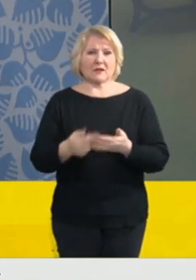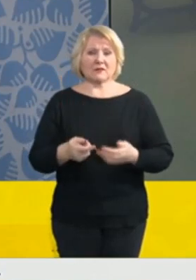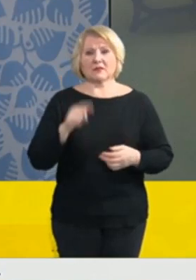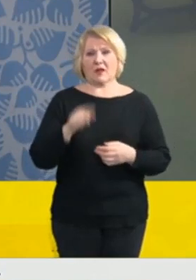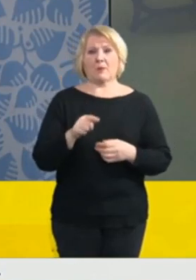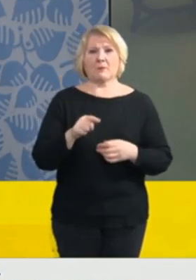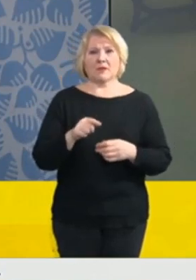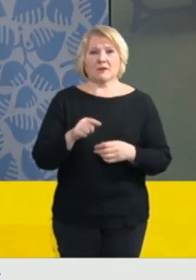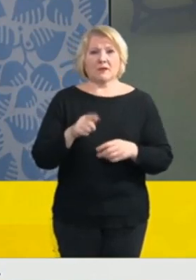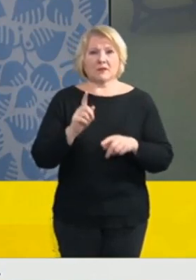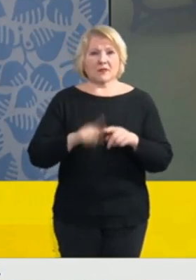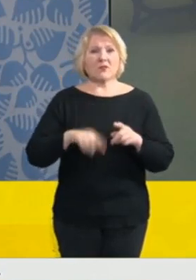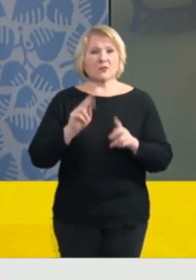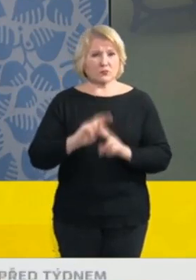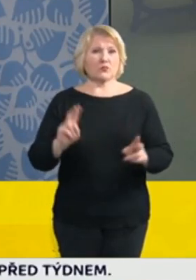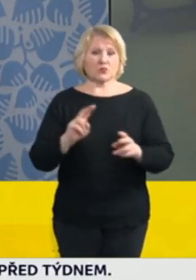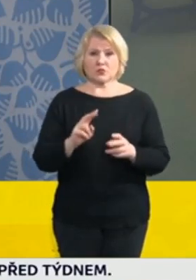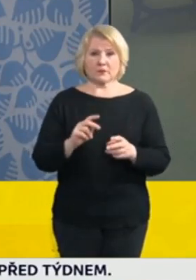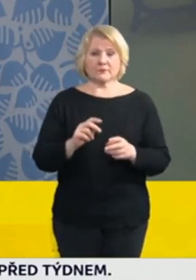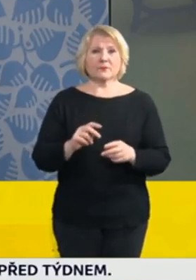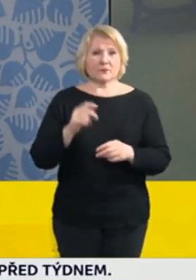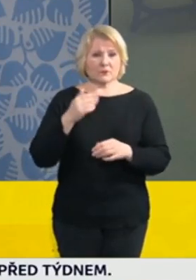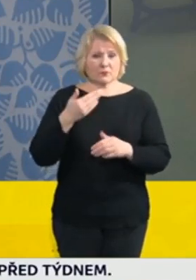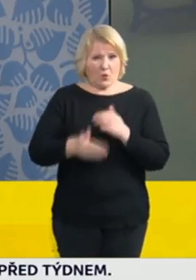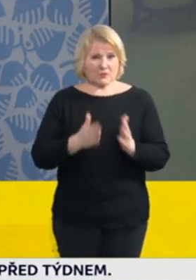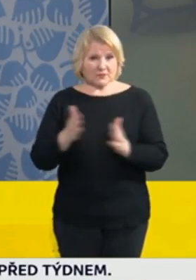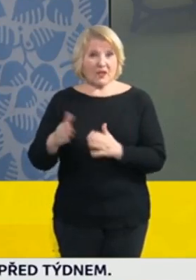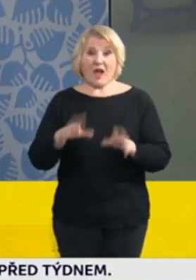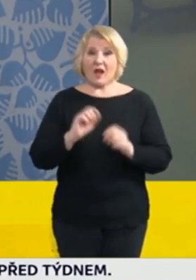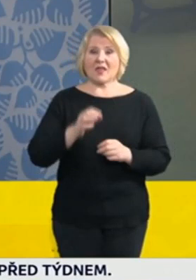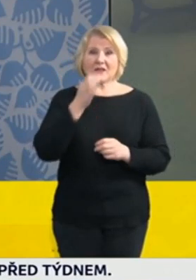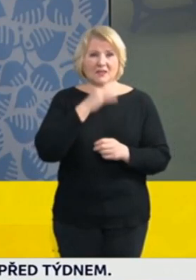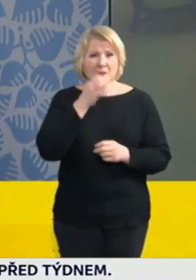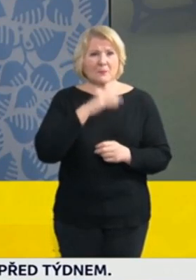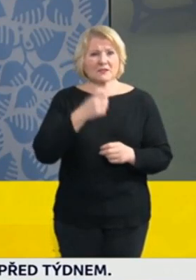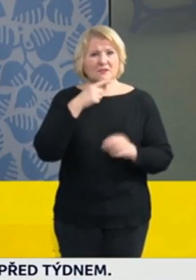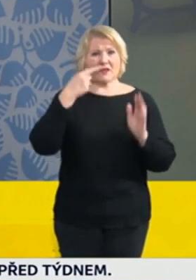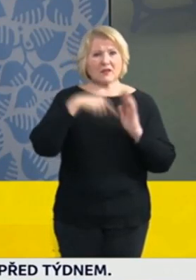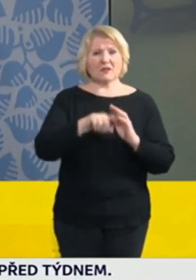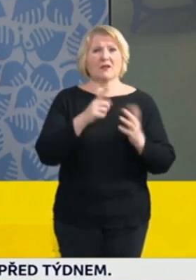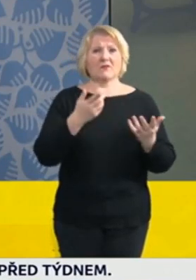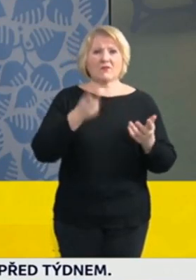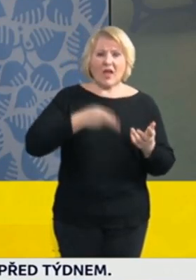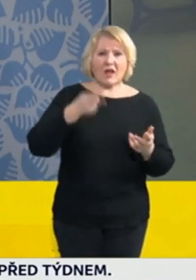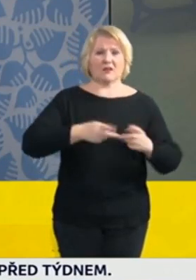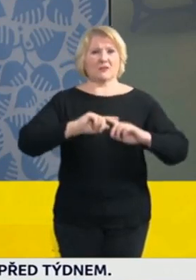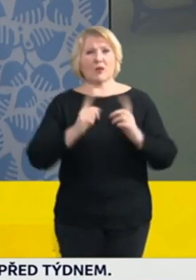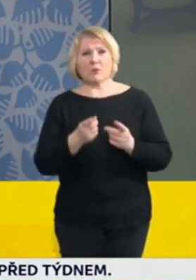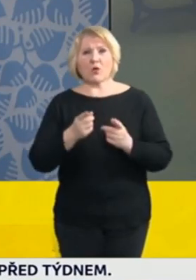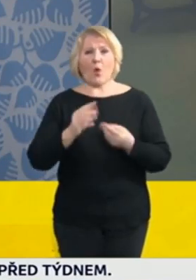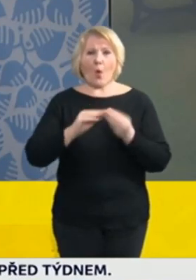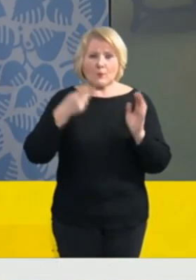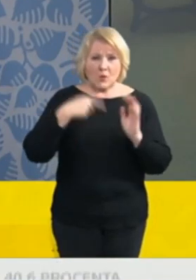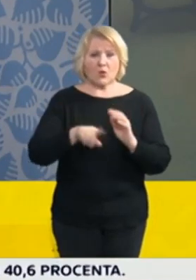není. To je potřeba mít jednoznačně od té půlnoci ze středy na čtvrtek. Jenom na všech ostatních místech,